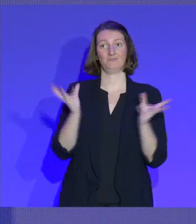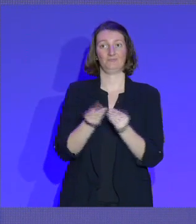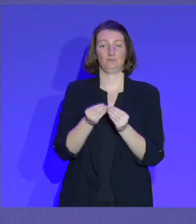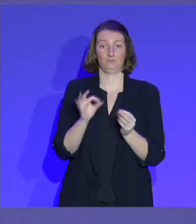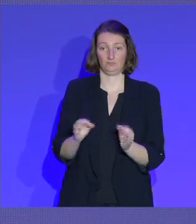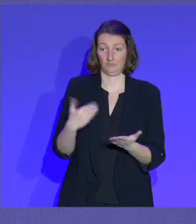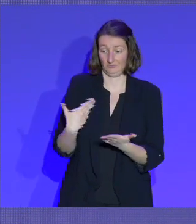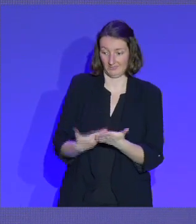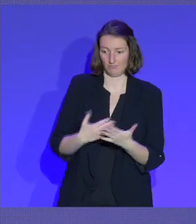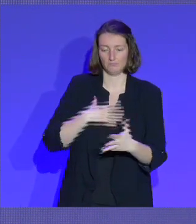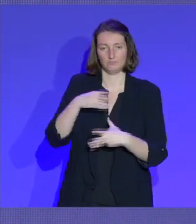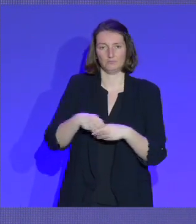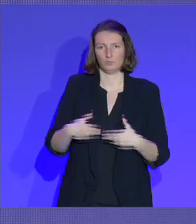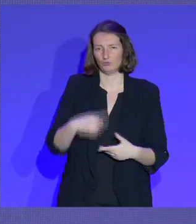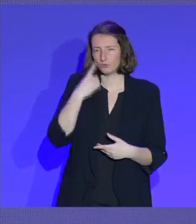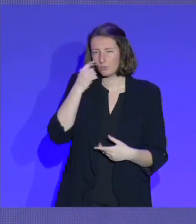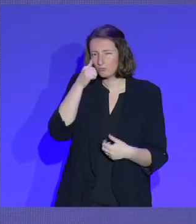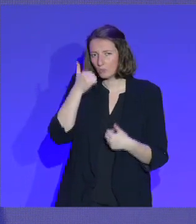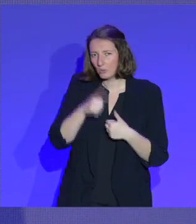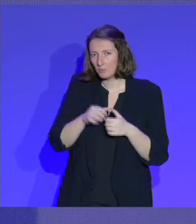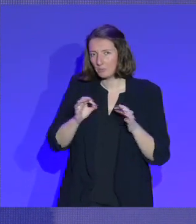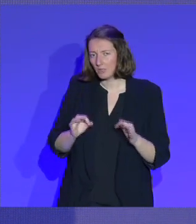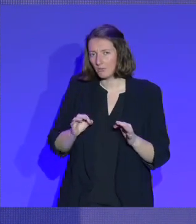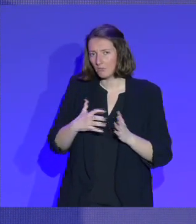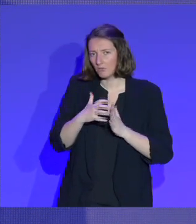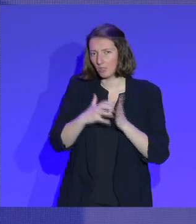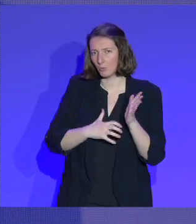fait qu'aujourd'hui, si je me souviens bien, c'est un rapport,